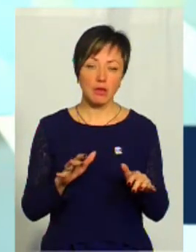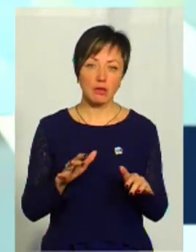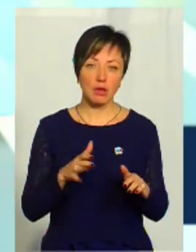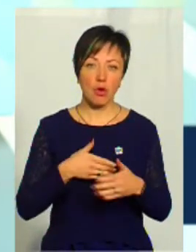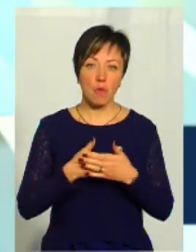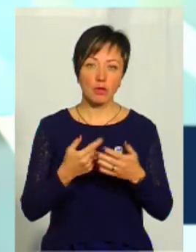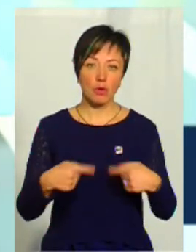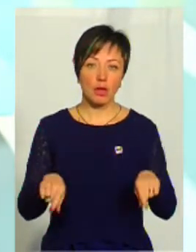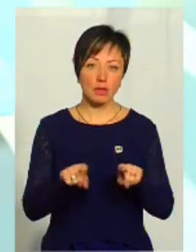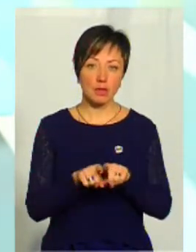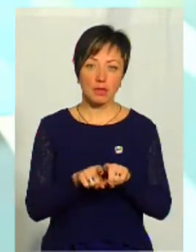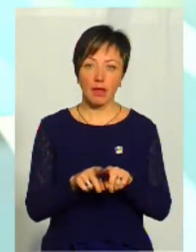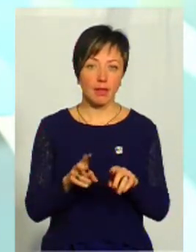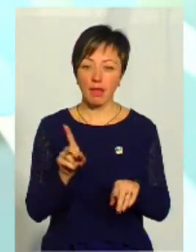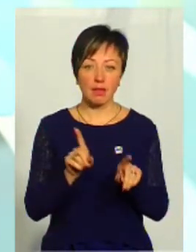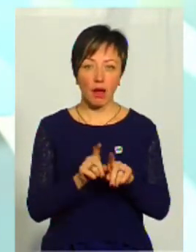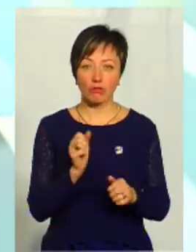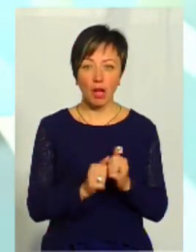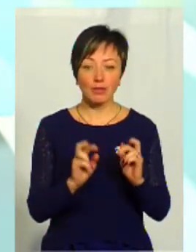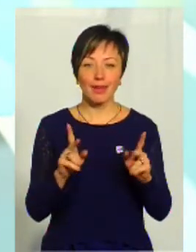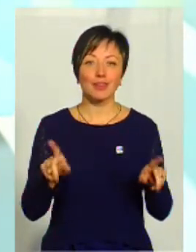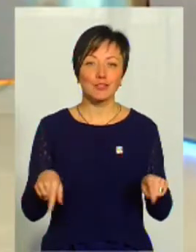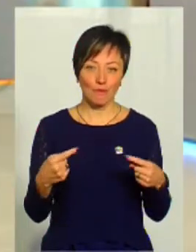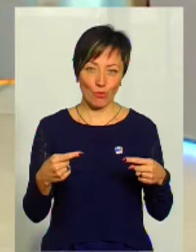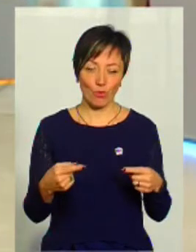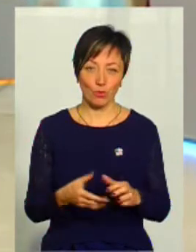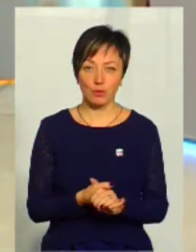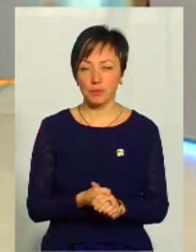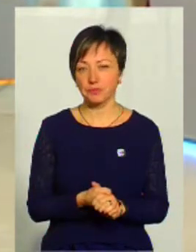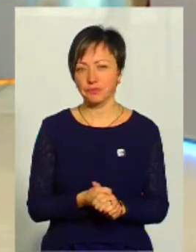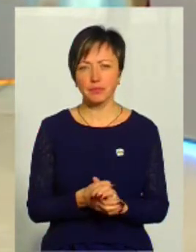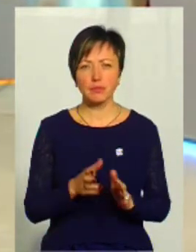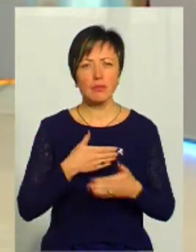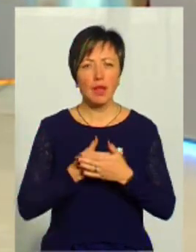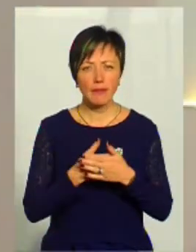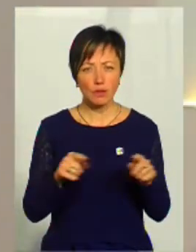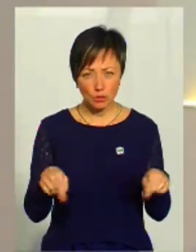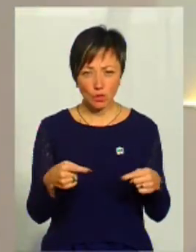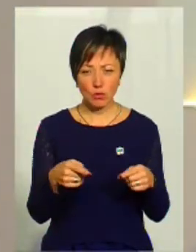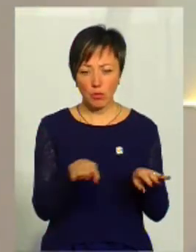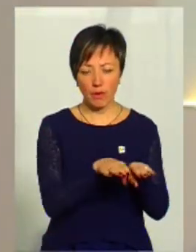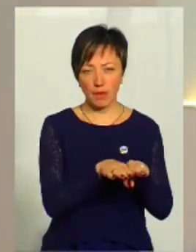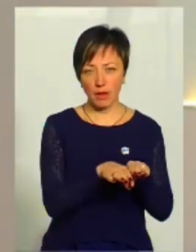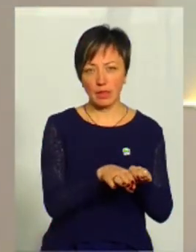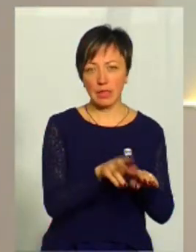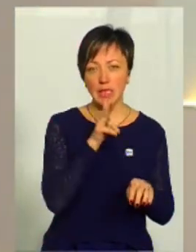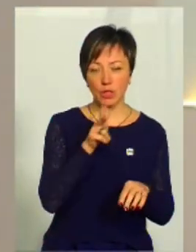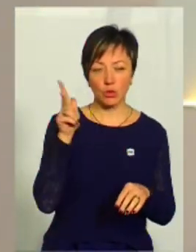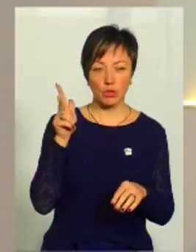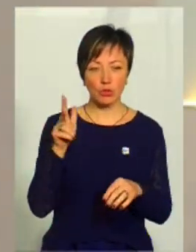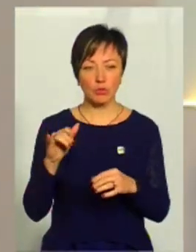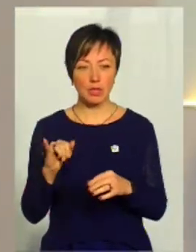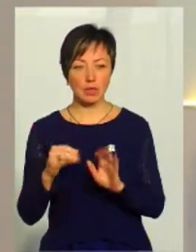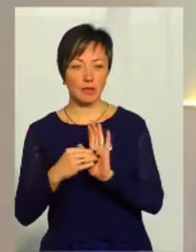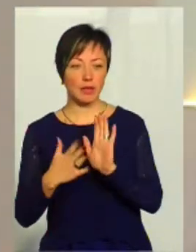організації не так часто, як створюються. А наскільки активно вони створюються? От якщо порівняти, наприклад, три роки